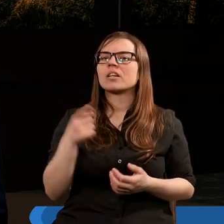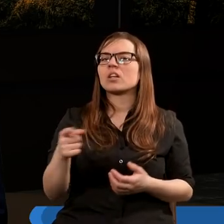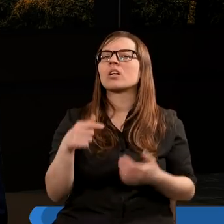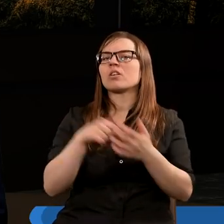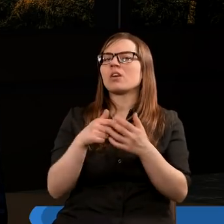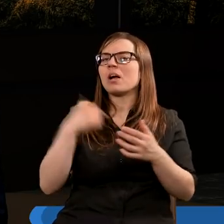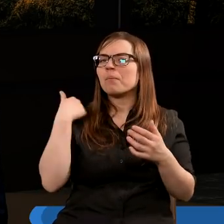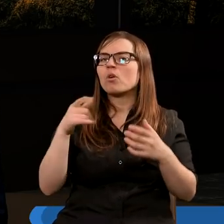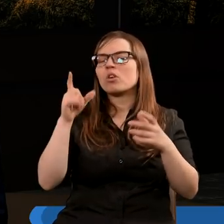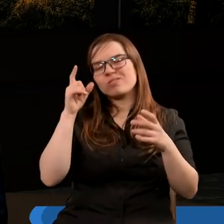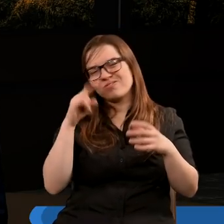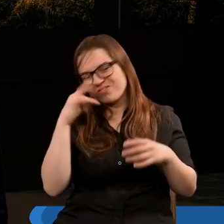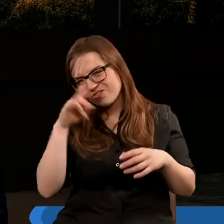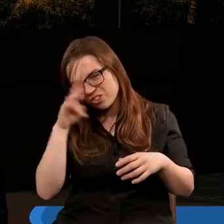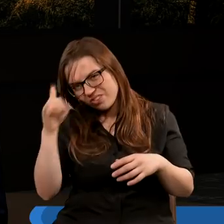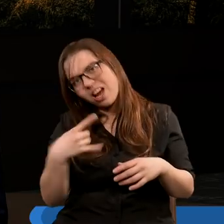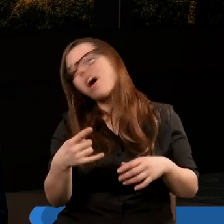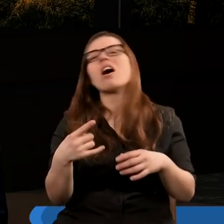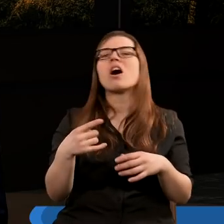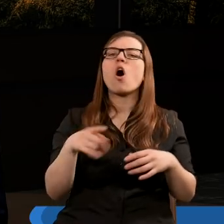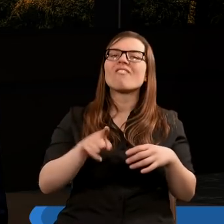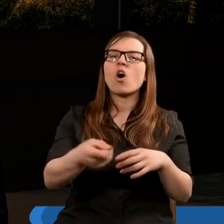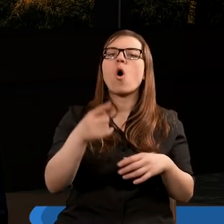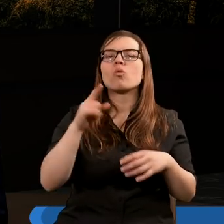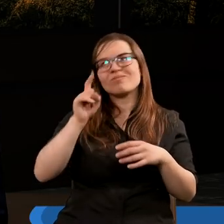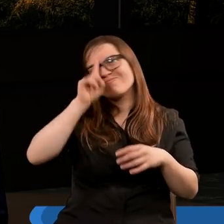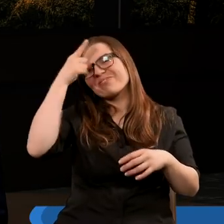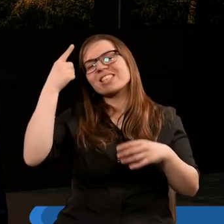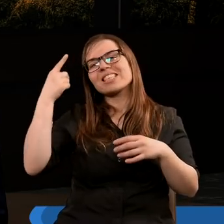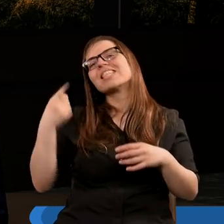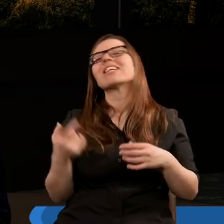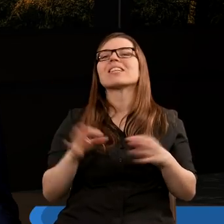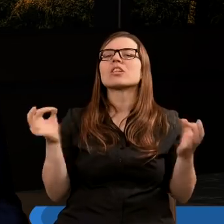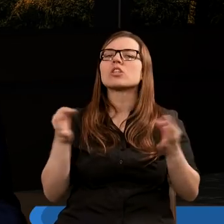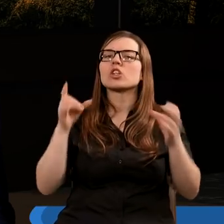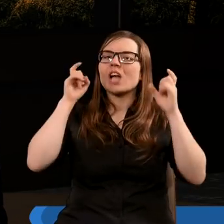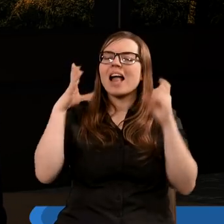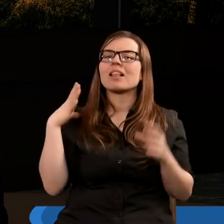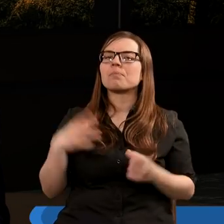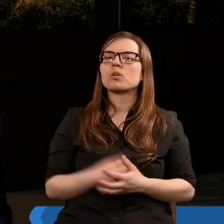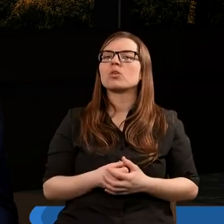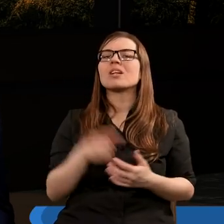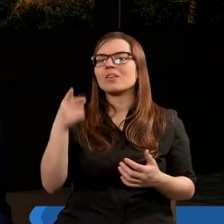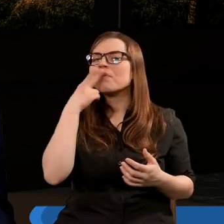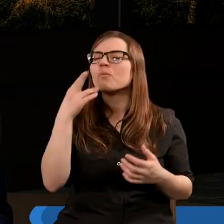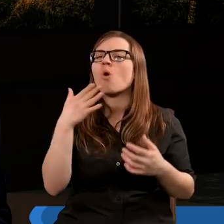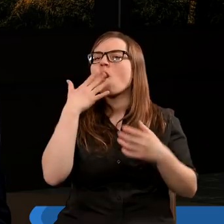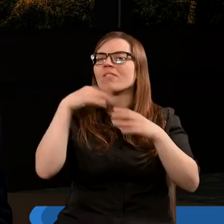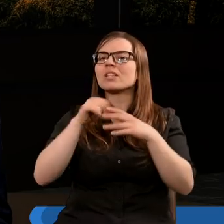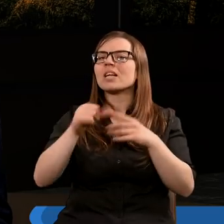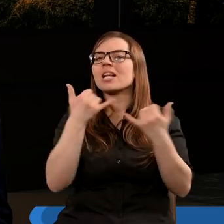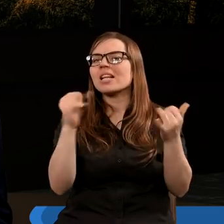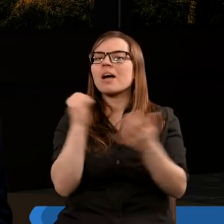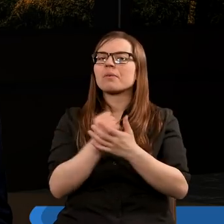Szatan zawsze był wężem przebiegłym, wężem, który zwodzi narody i napełnia ich tym winem, tutaj jest mowa o winie.